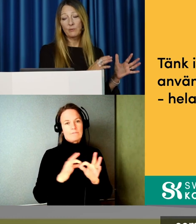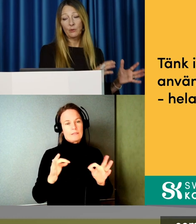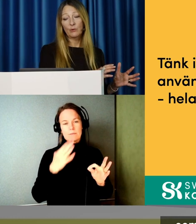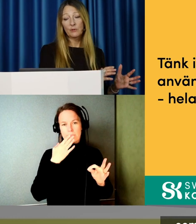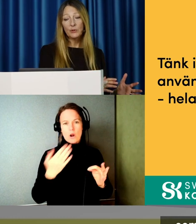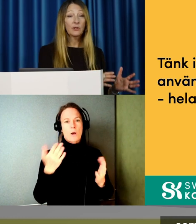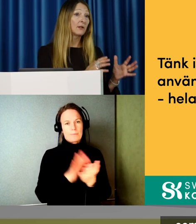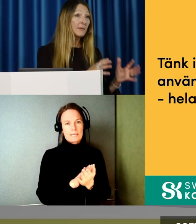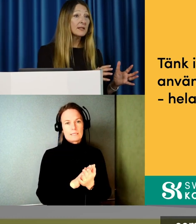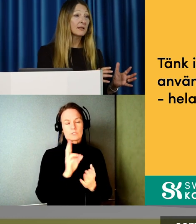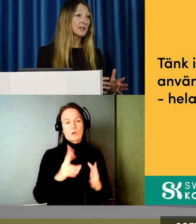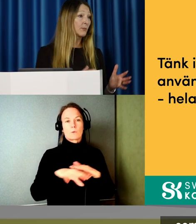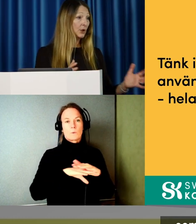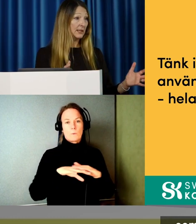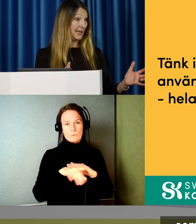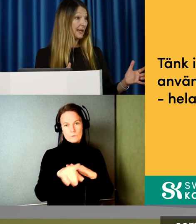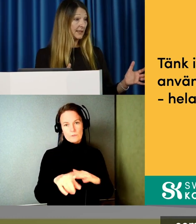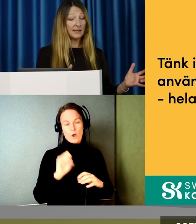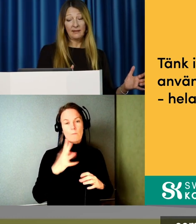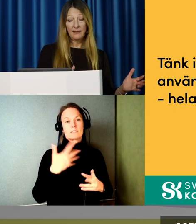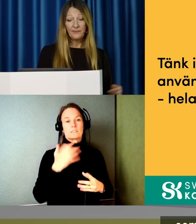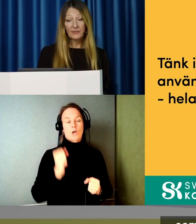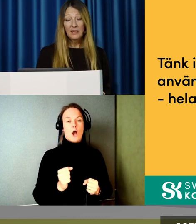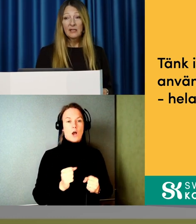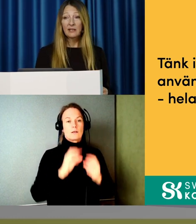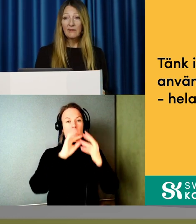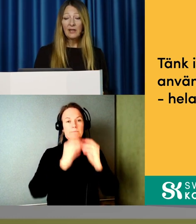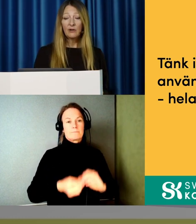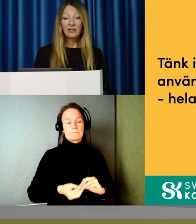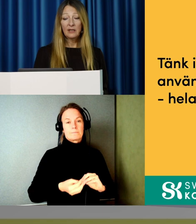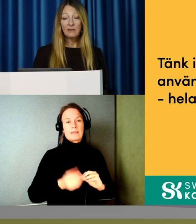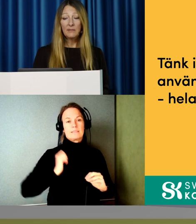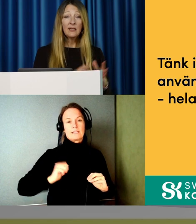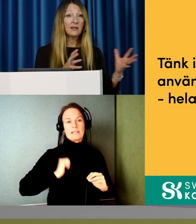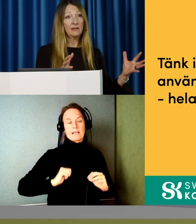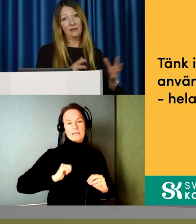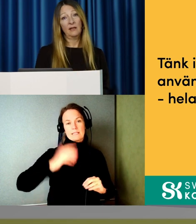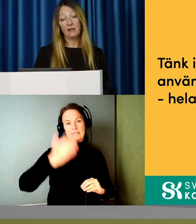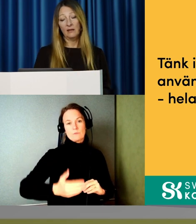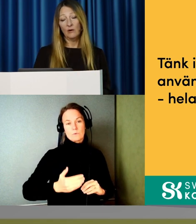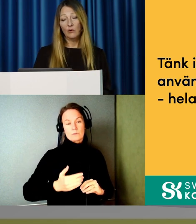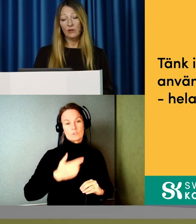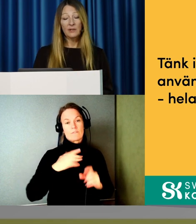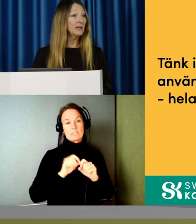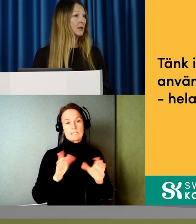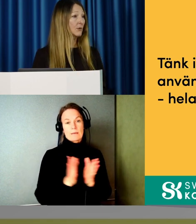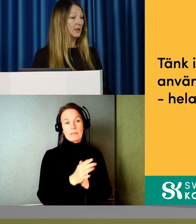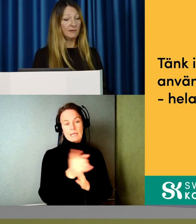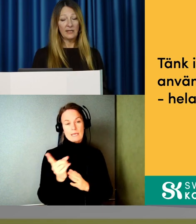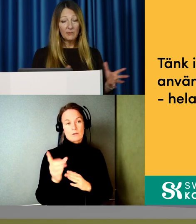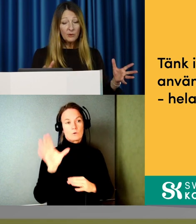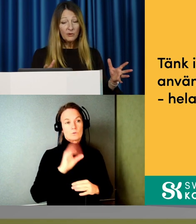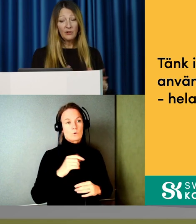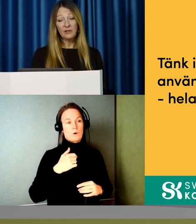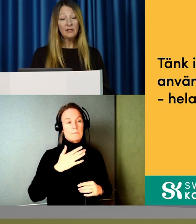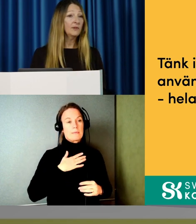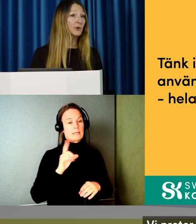bra som utgångspunkt att ta med sig när man ska bygga tillgängliga sajter. Så att den vill jag skicka med er. Och med det så är